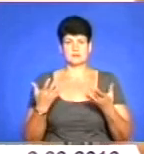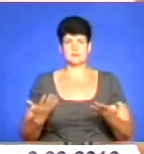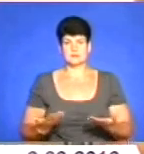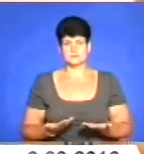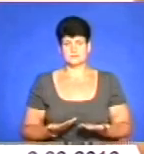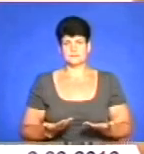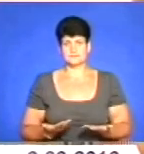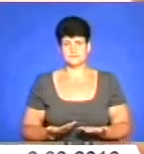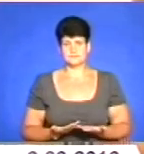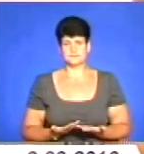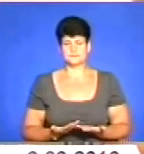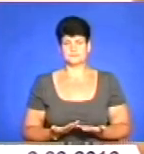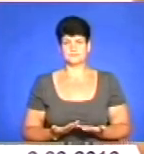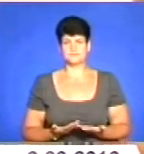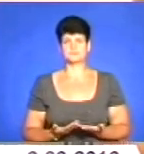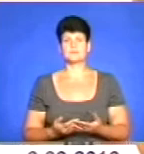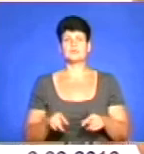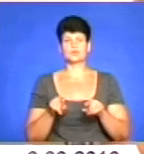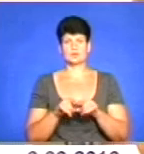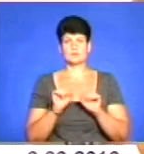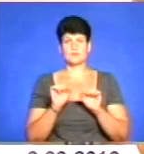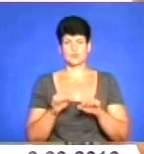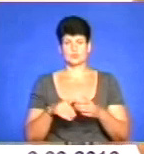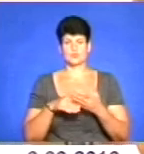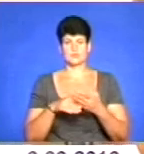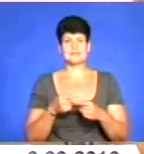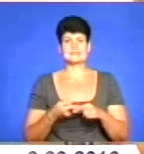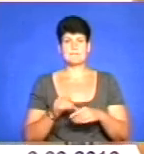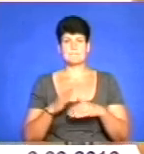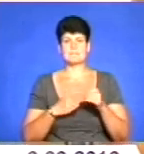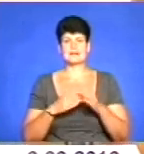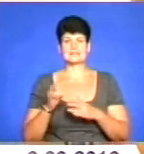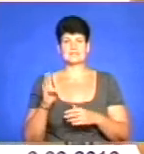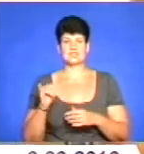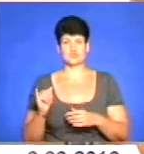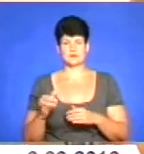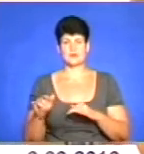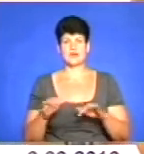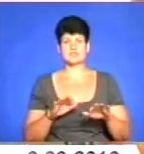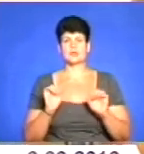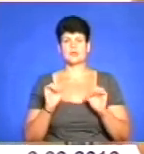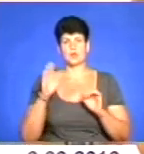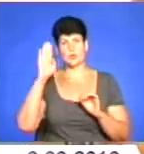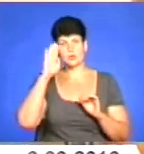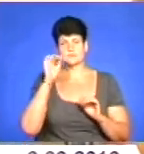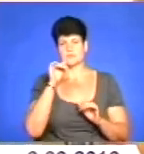в буденному житті. Ми можемо також допомогти. Це практичні речі, які хлопці попробували на собі.